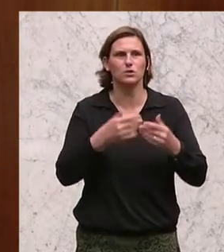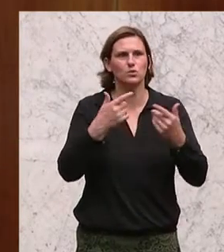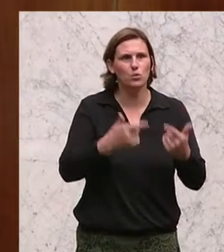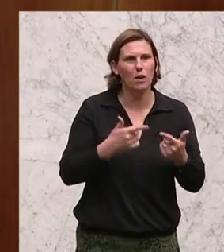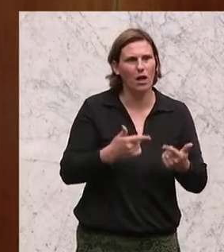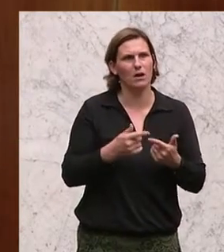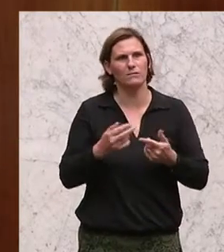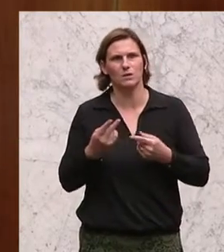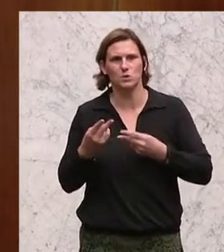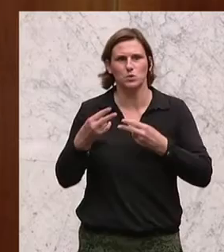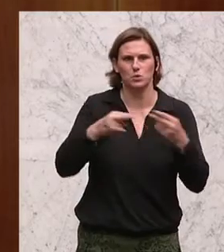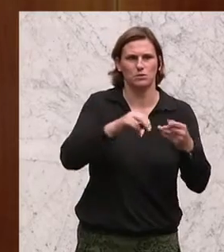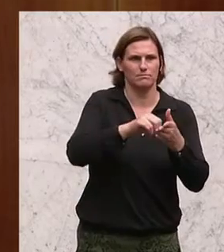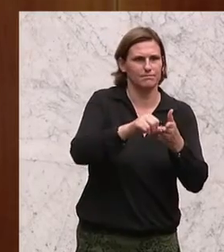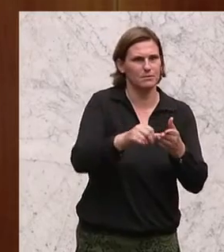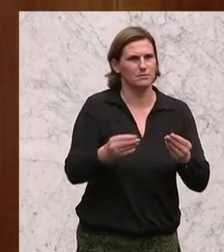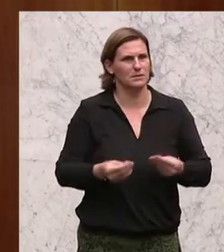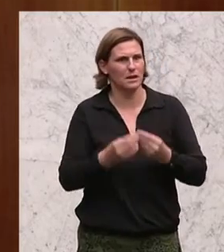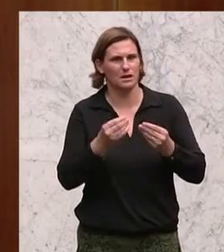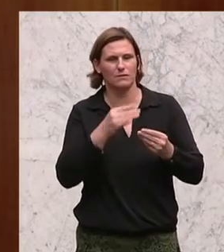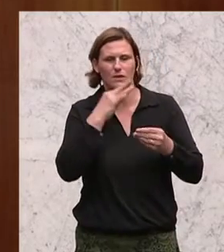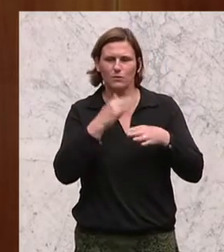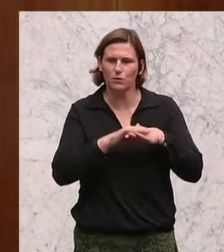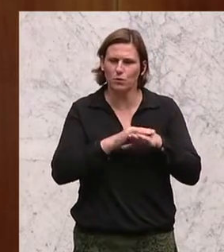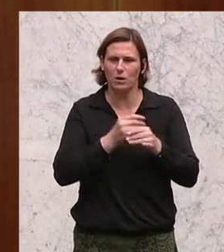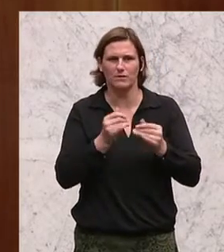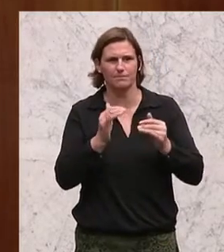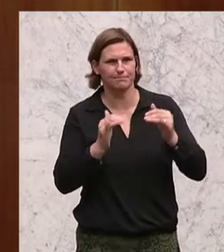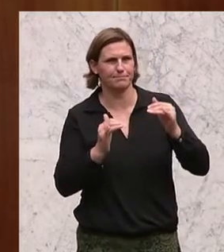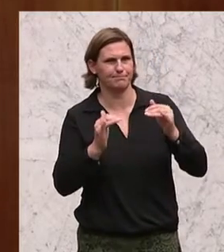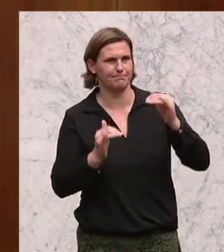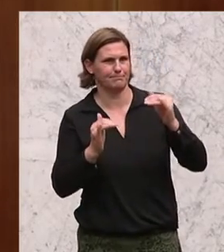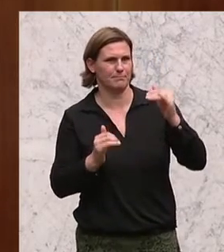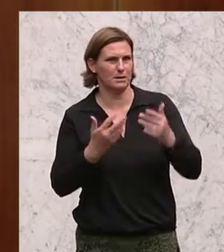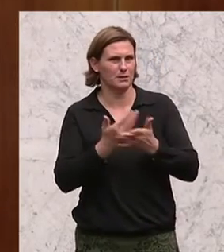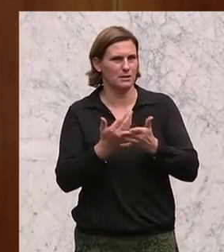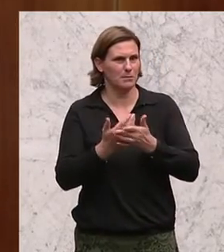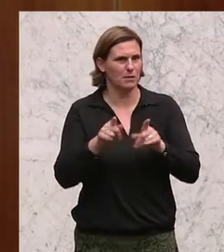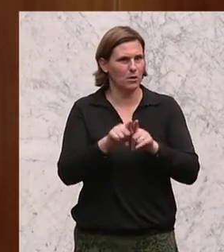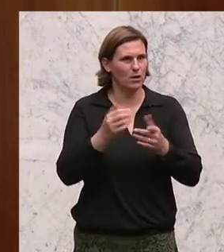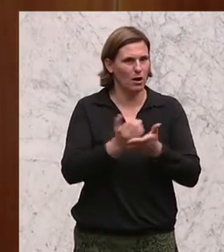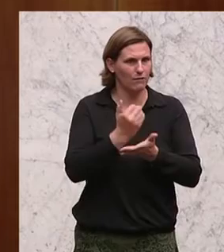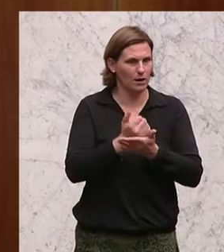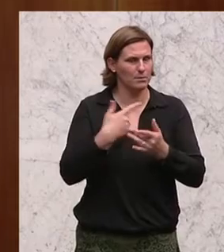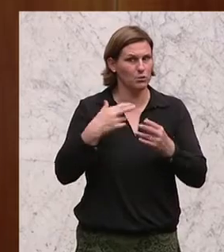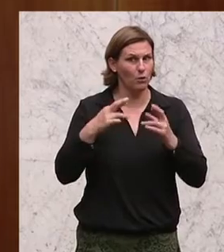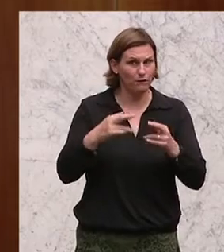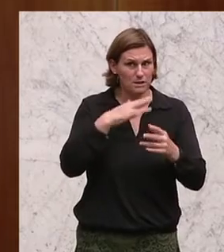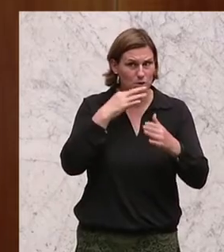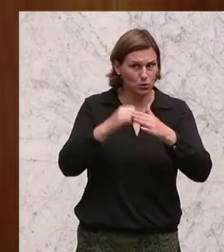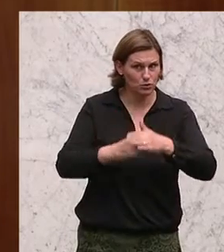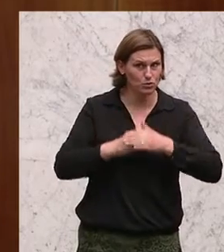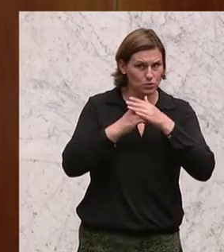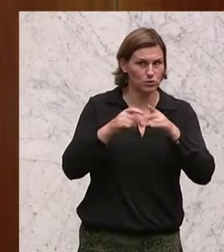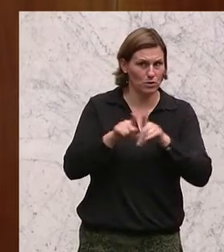Remunerationen, all diese Dinge, wo man Unterschiede merkt. Deswegen wird es eine der Aufgaben sein, und da hoffe ich sehr auch auf die Unterstützung des